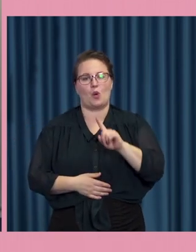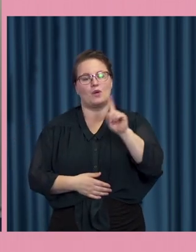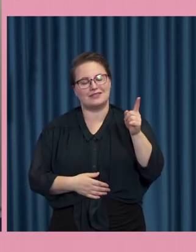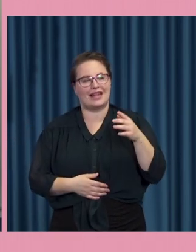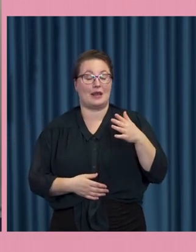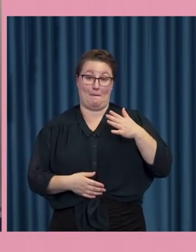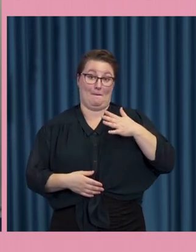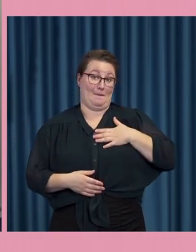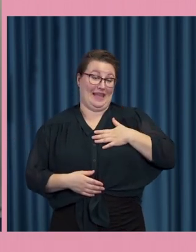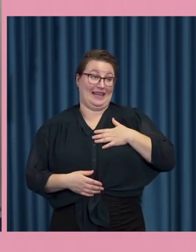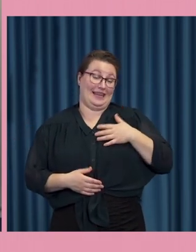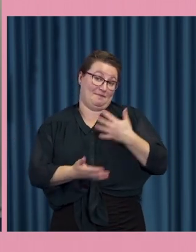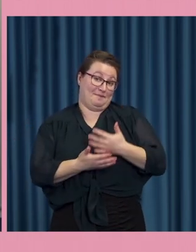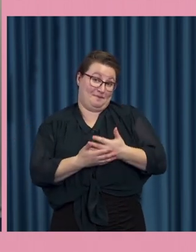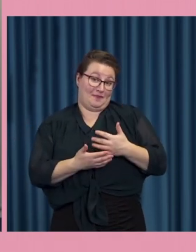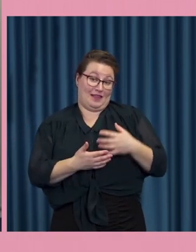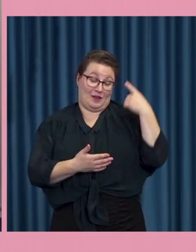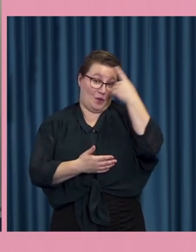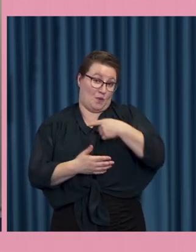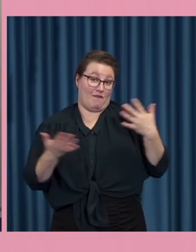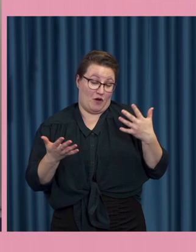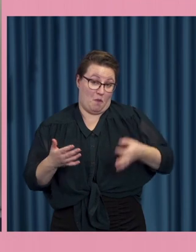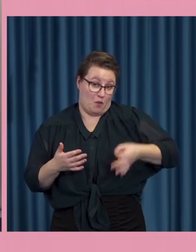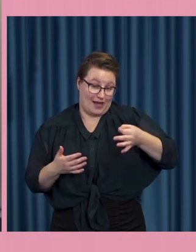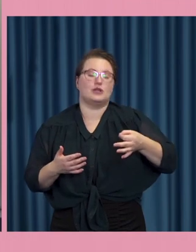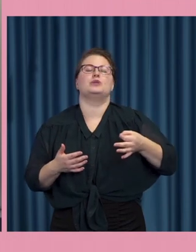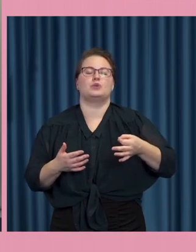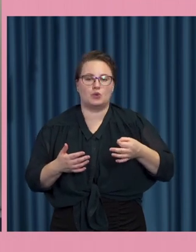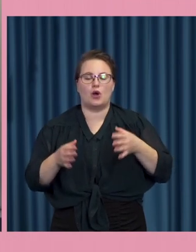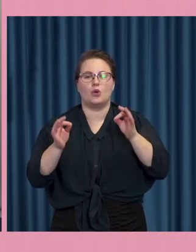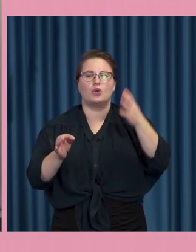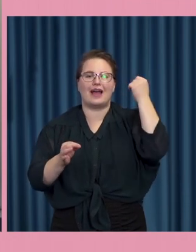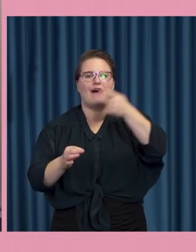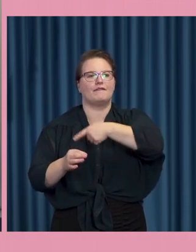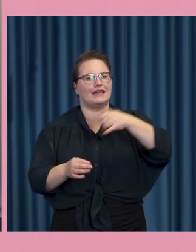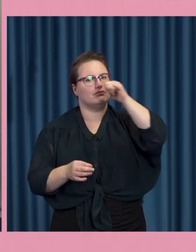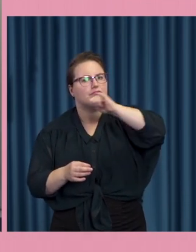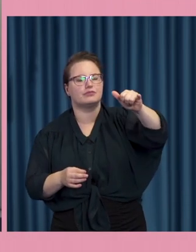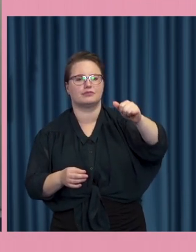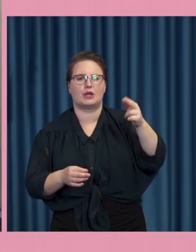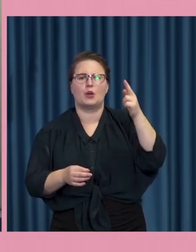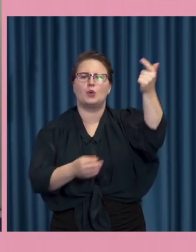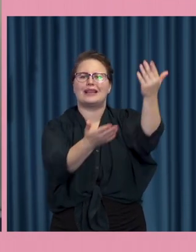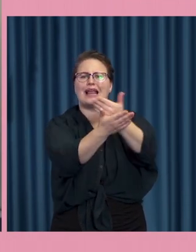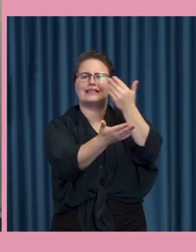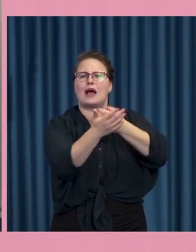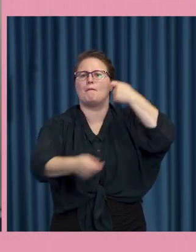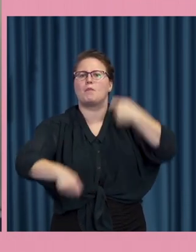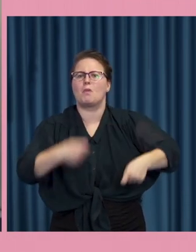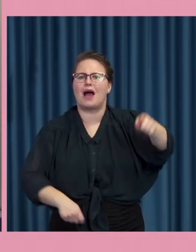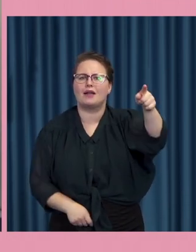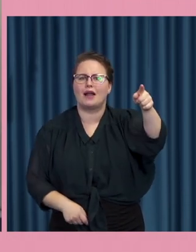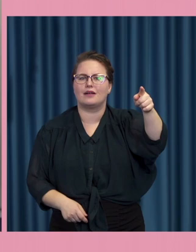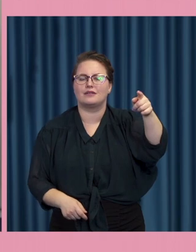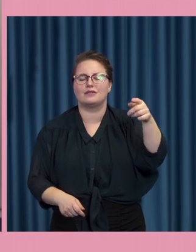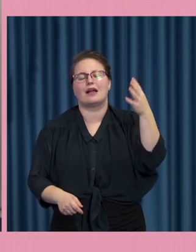handlar om nämligen vad vi ska göra åt den utländska propagandan och man kan ju diskutera på